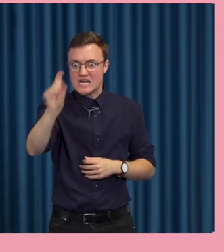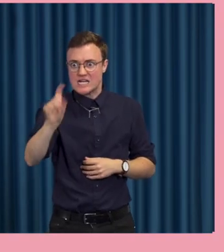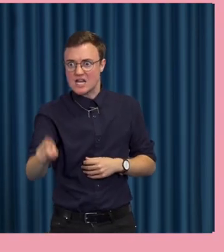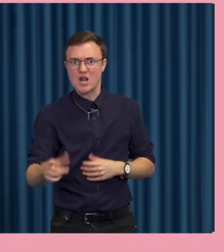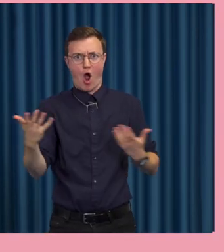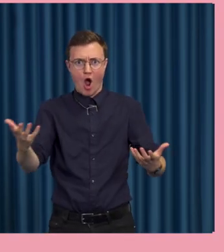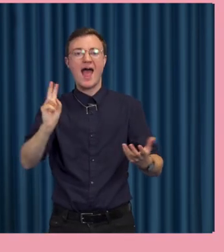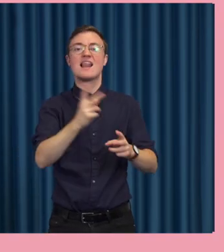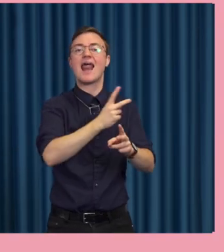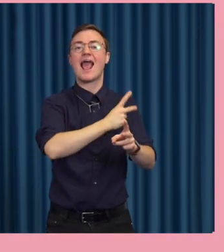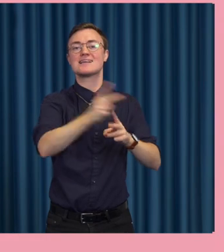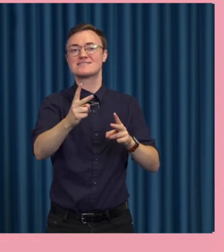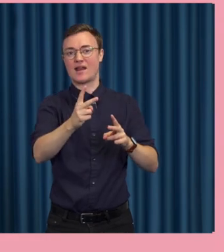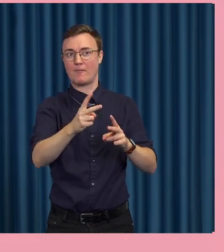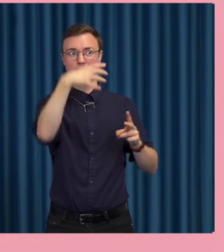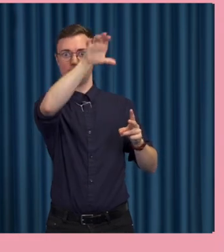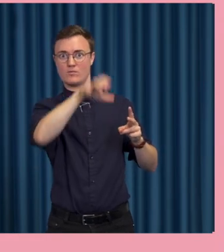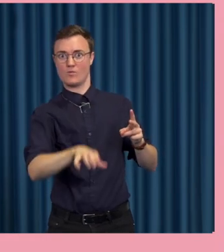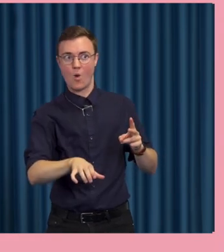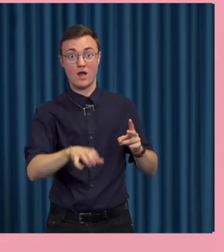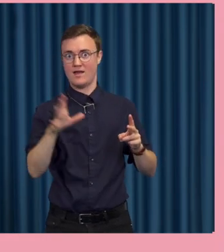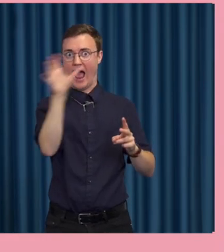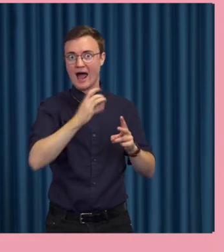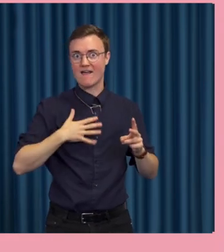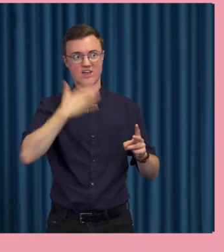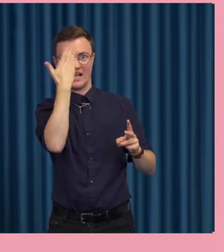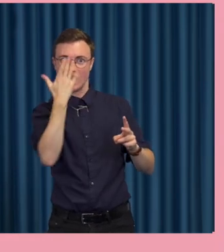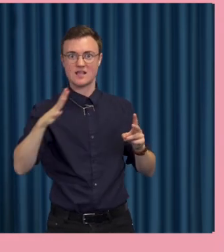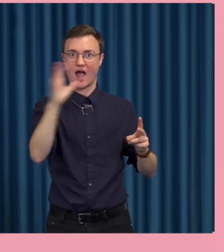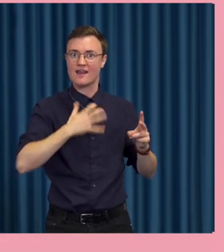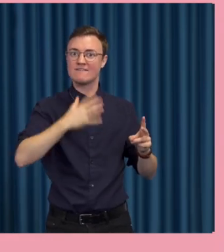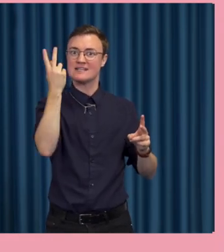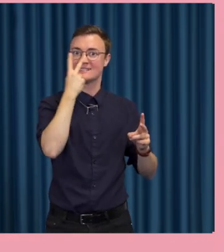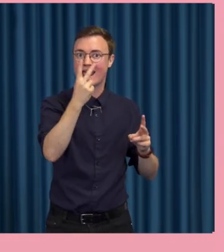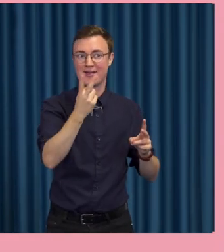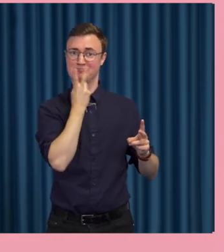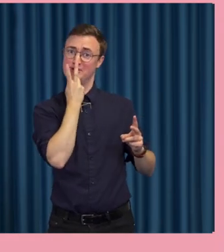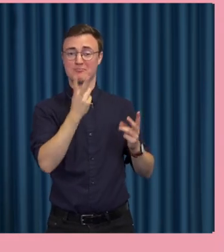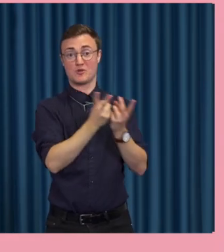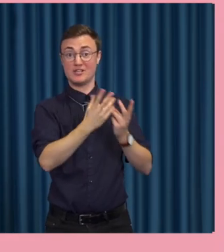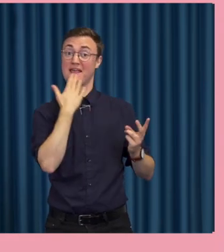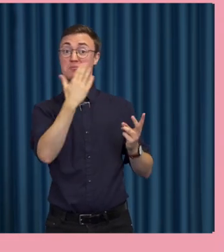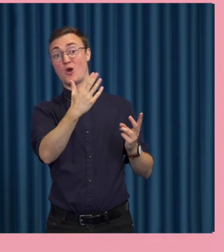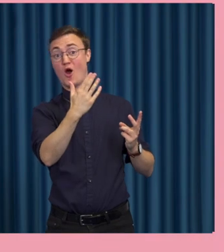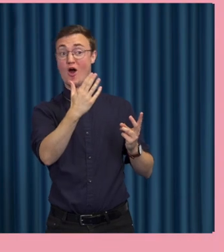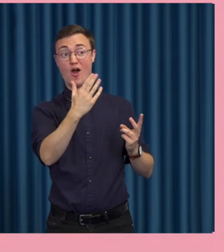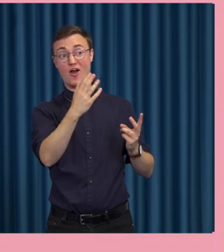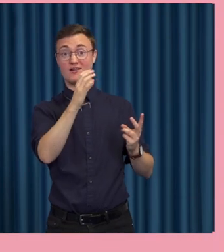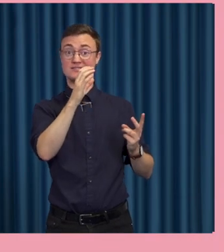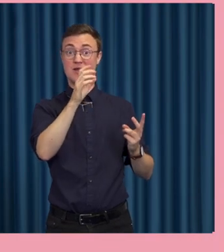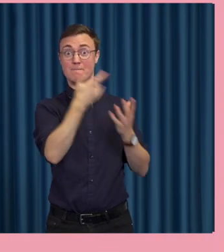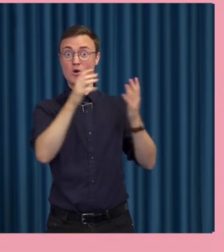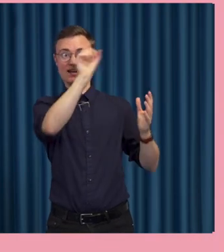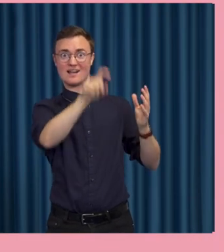extremism som lockar till sig intresse. Det är ju bra ur ett kommersiellt intresse då, om man har den här uppmärksamhetsekonomi